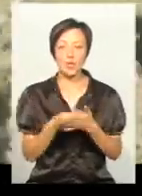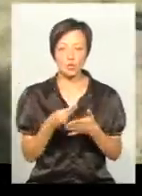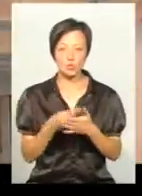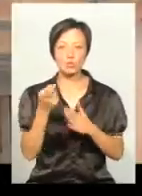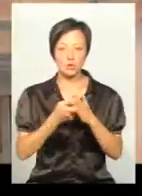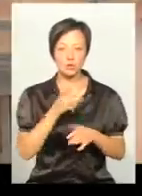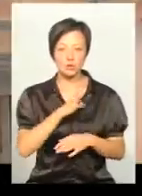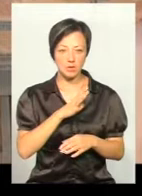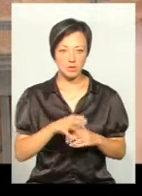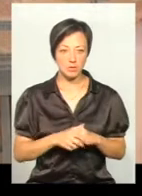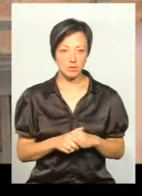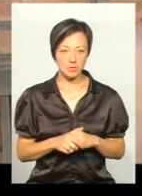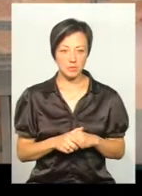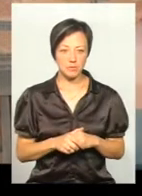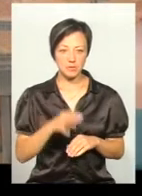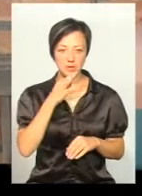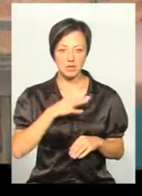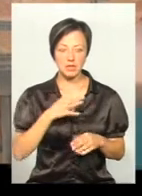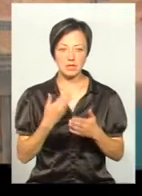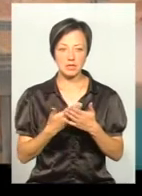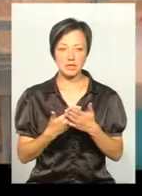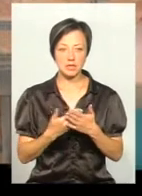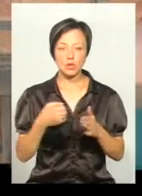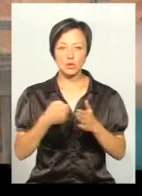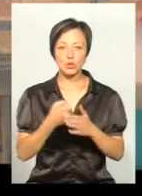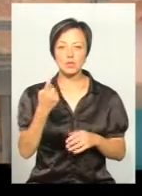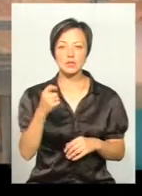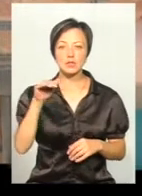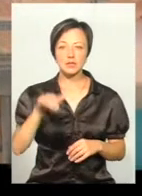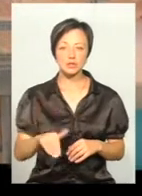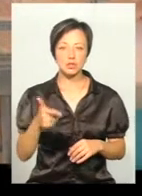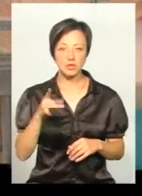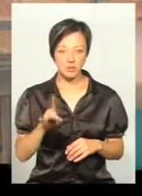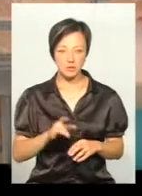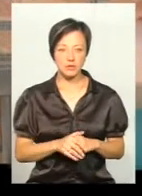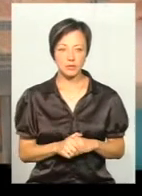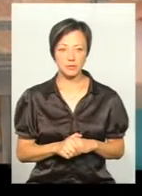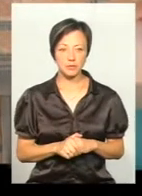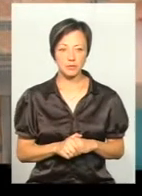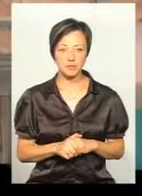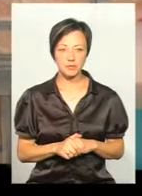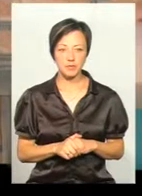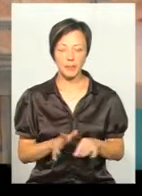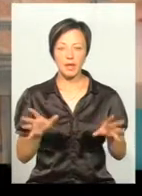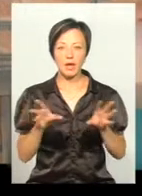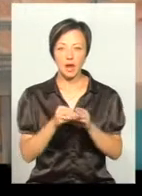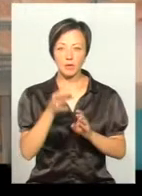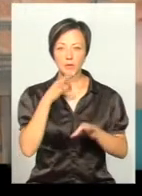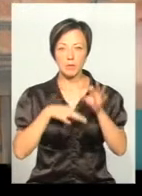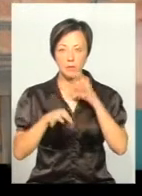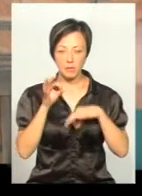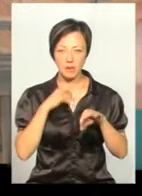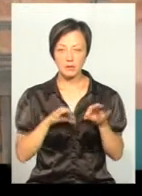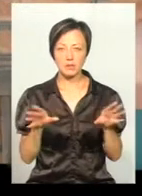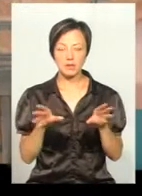взнавала. В обласній лікарні сказали, що це буде стояти до 100 тисяч разом з медикаментами,